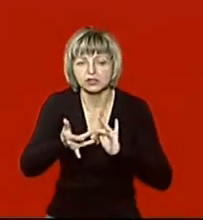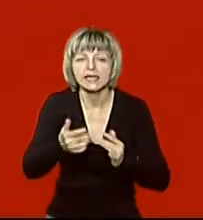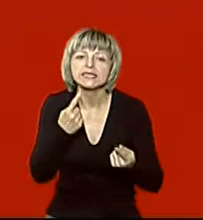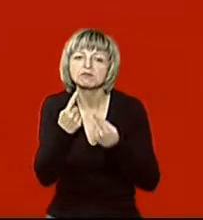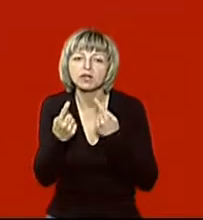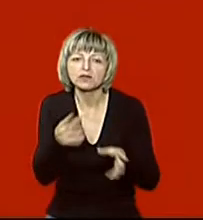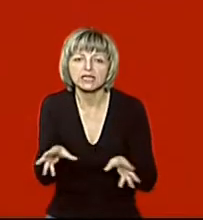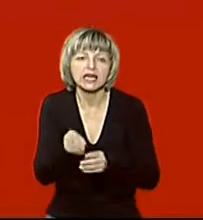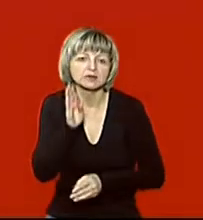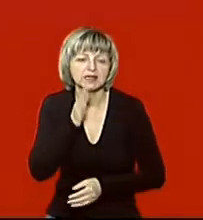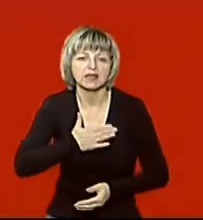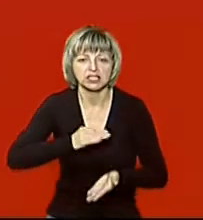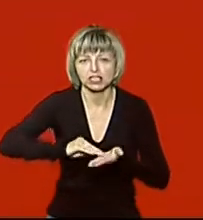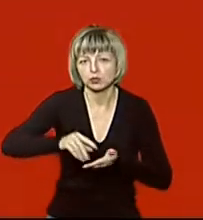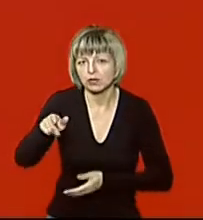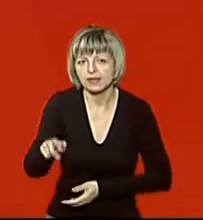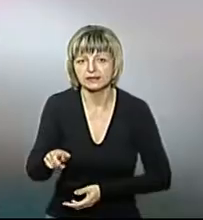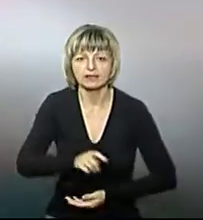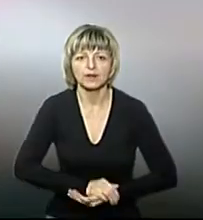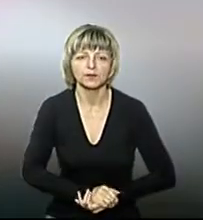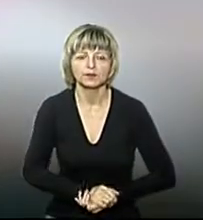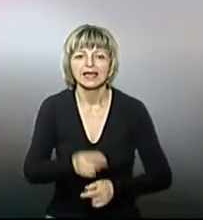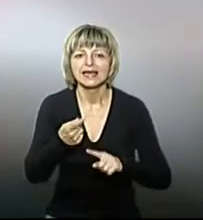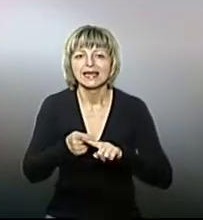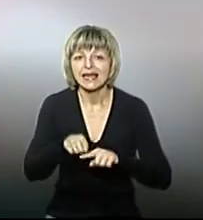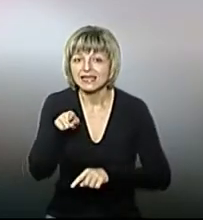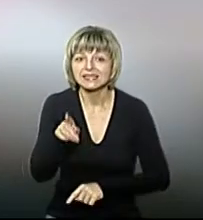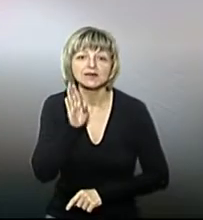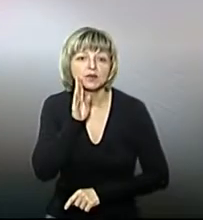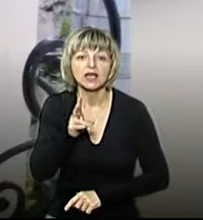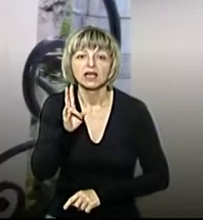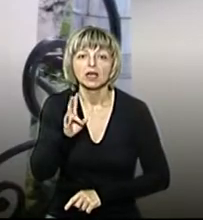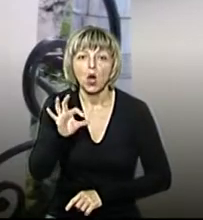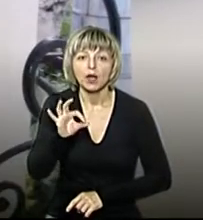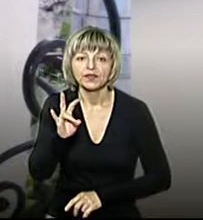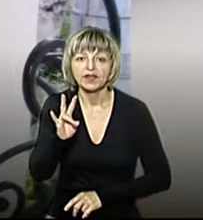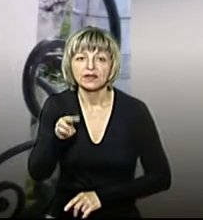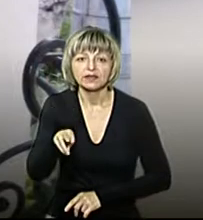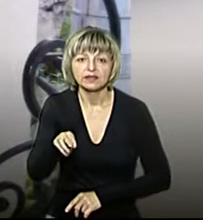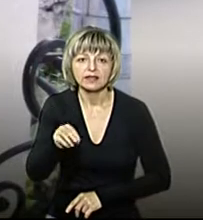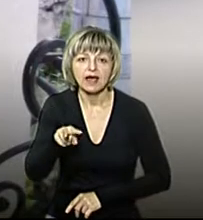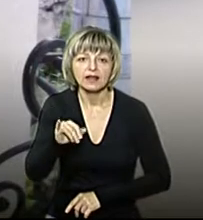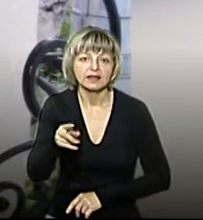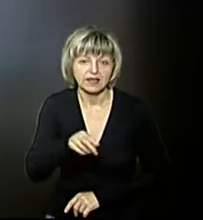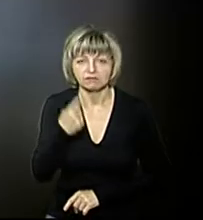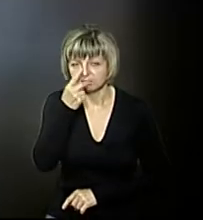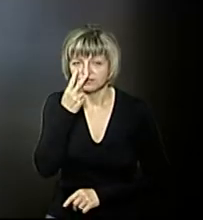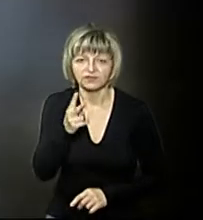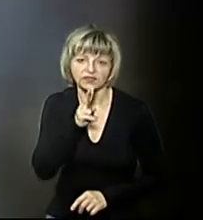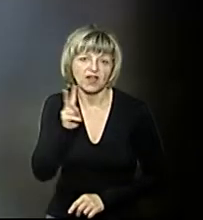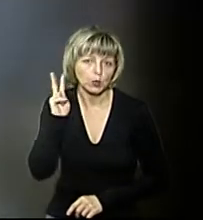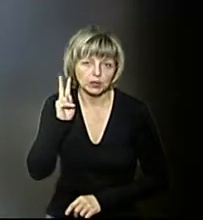з дівчиною журналістка Анна Глушчук. Це лучанка Наталія Омельчук. Так вона виглядала два роки тому.